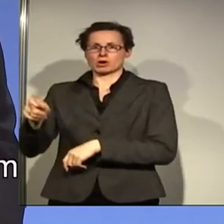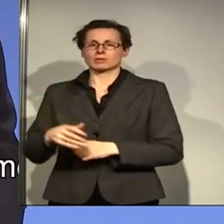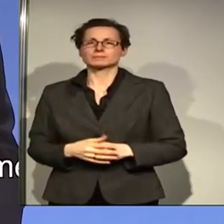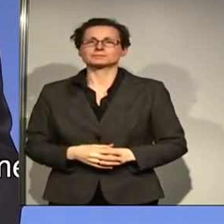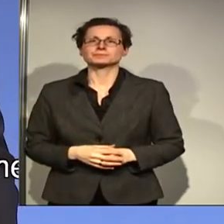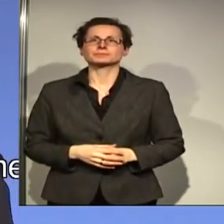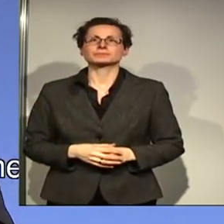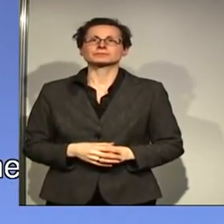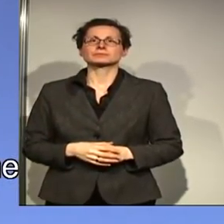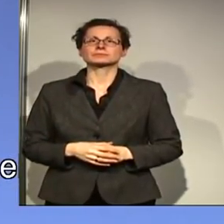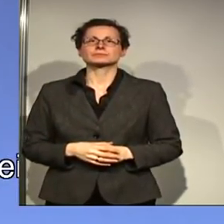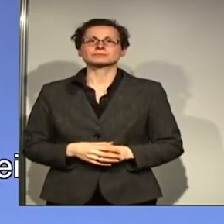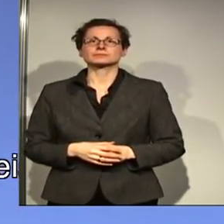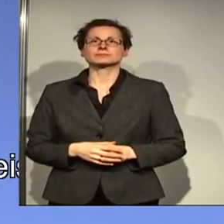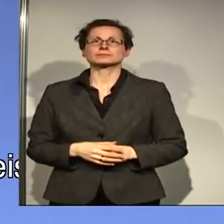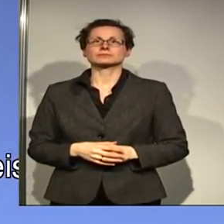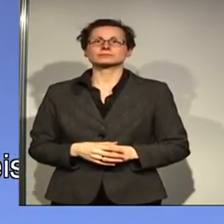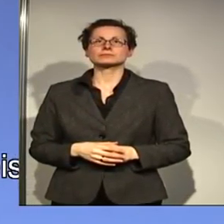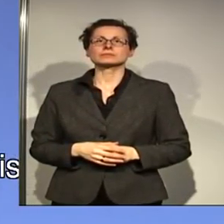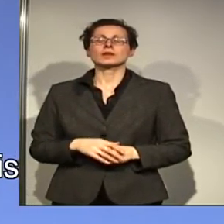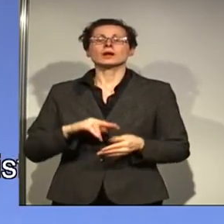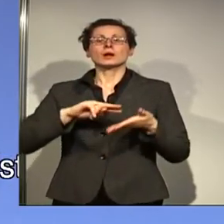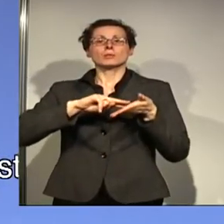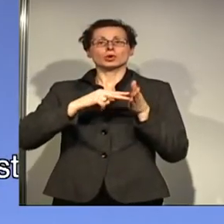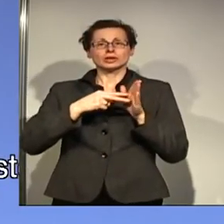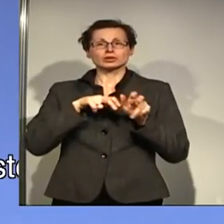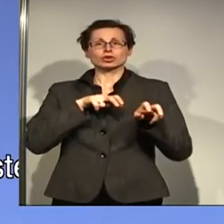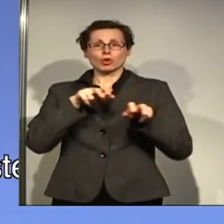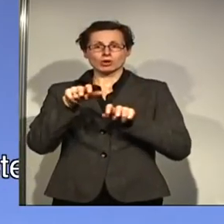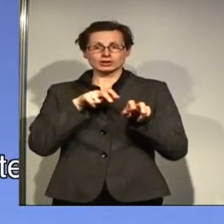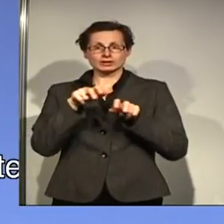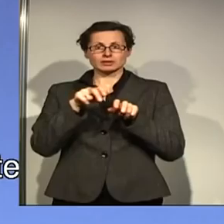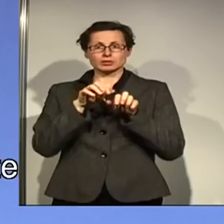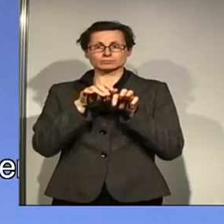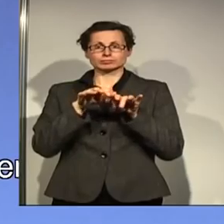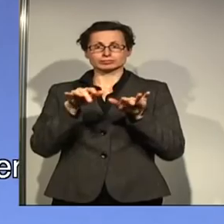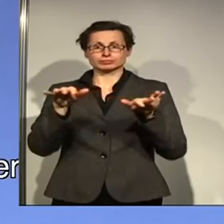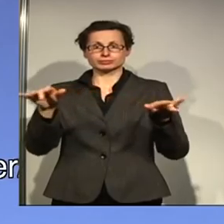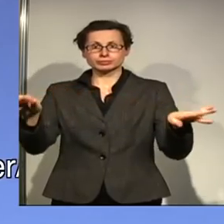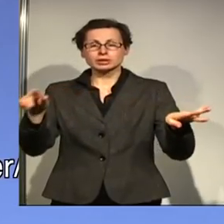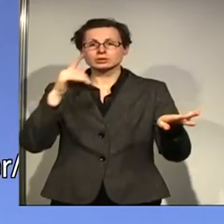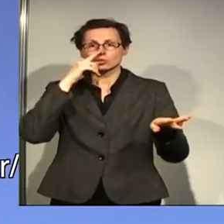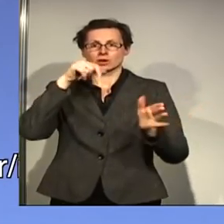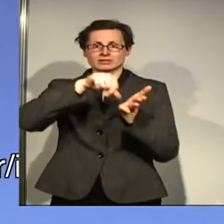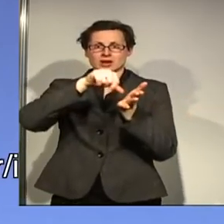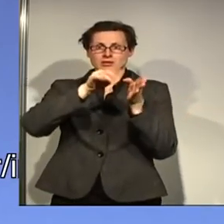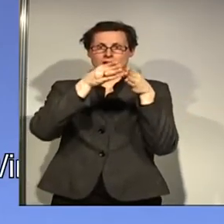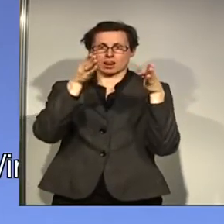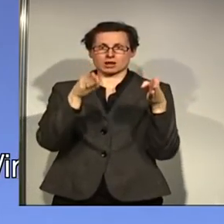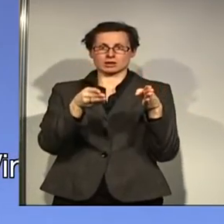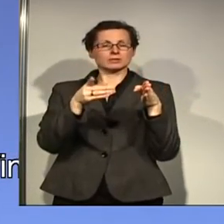Die Wirkungsmacht einer politischen Organisation, ich sagte es schon, sie entsteht eben nicht alleine in der Zentrale, sondern vor Ort.